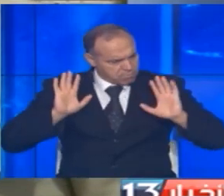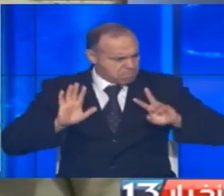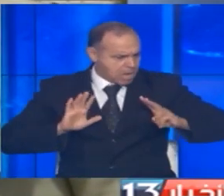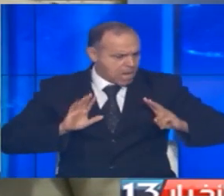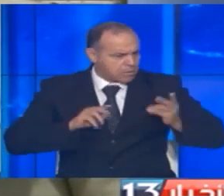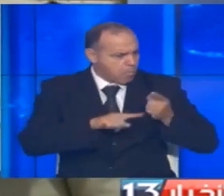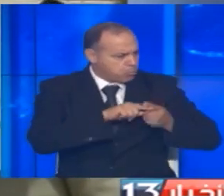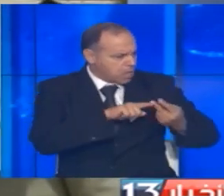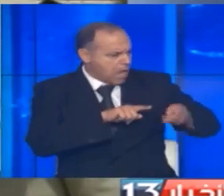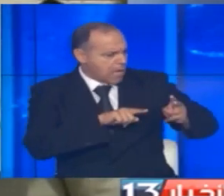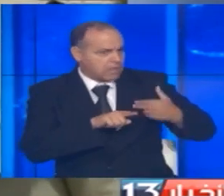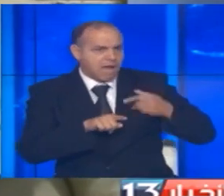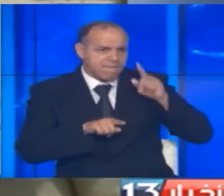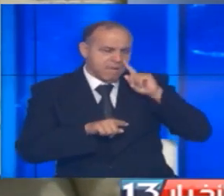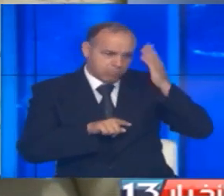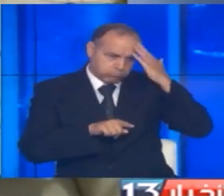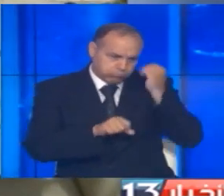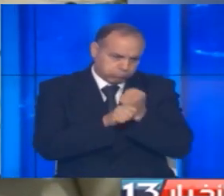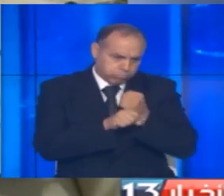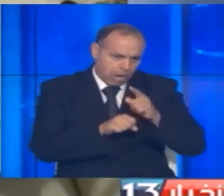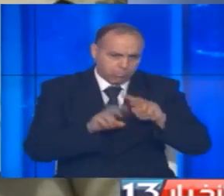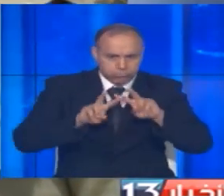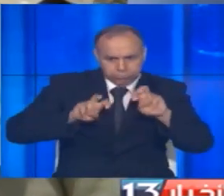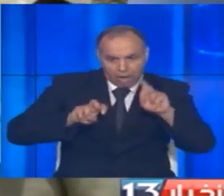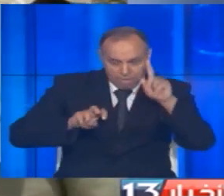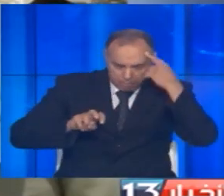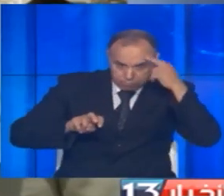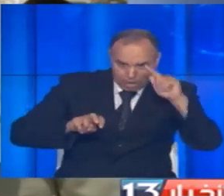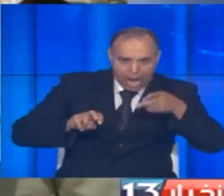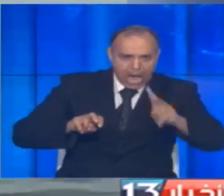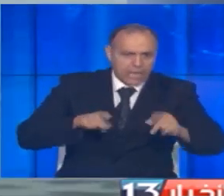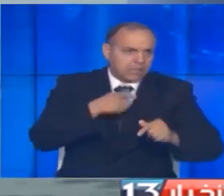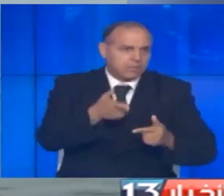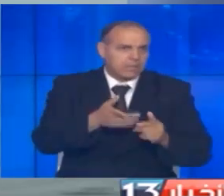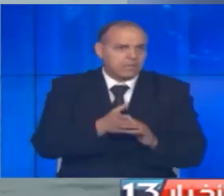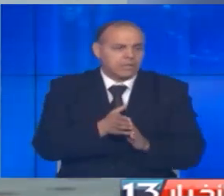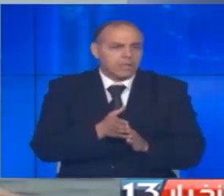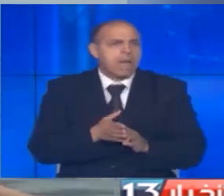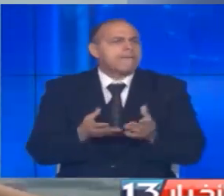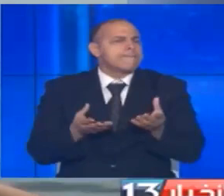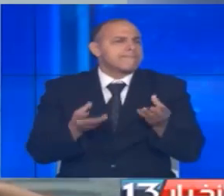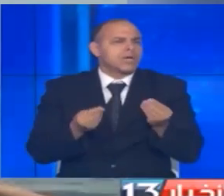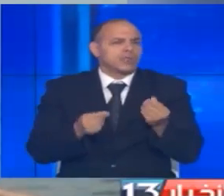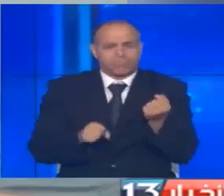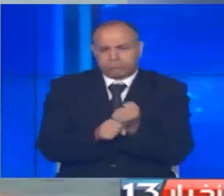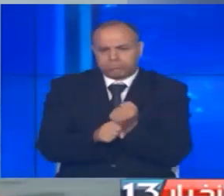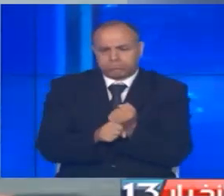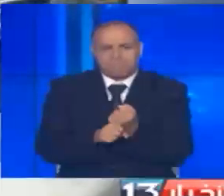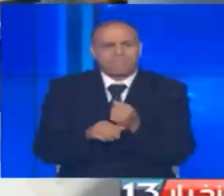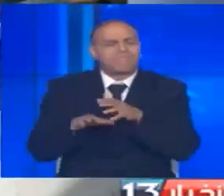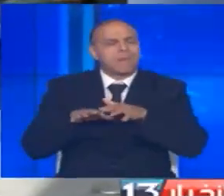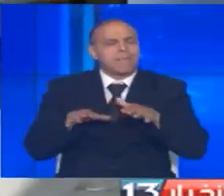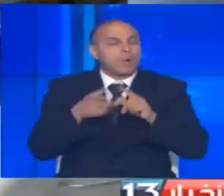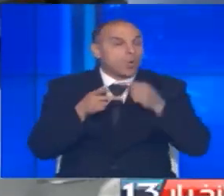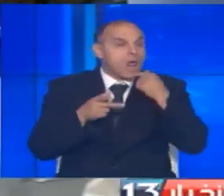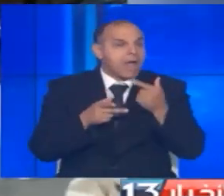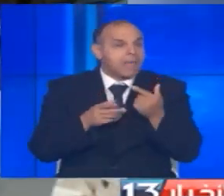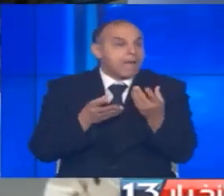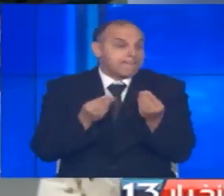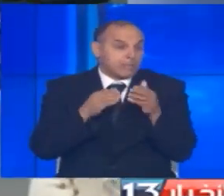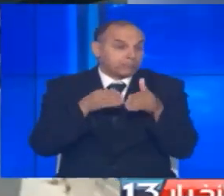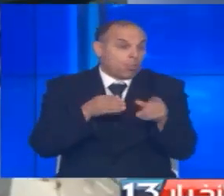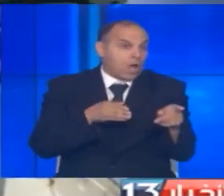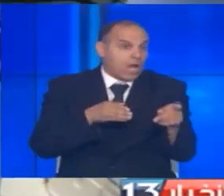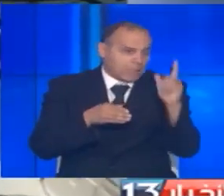تعطي إضافة هناك عنصر نسائي تفتيشي تعطي الإضافة برشا نجم نقوله خدمة في الميدان البحري وفيه برشا